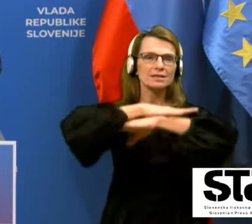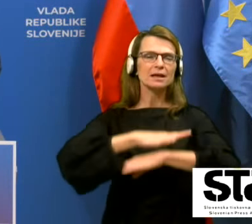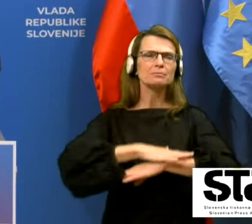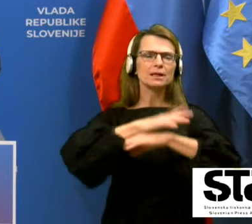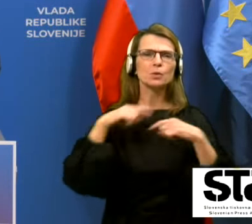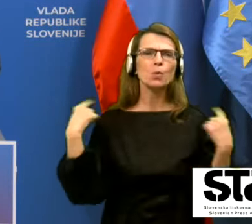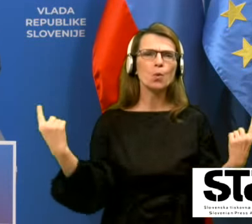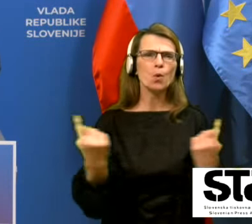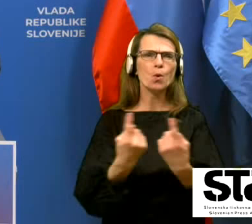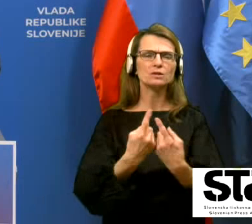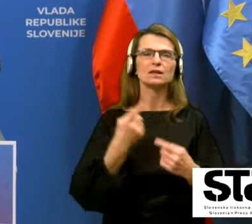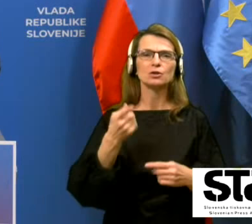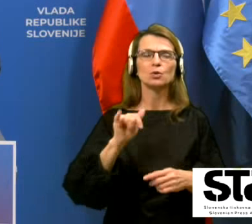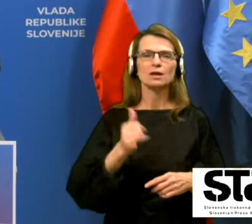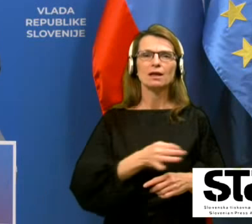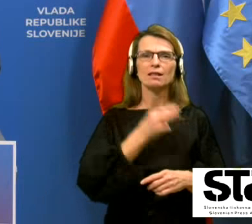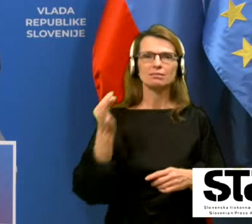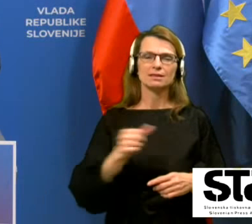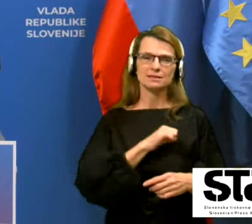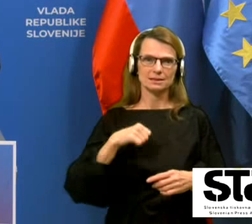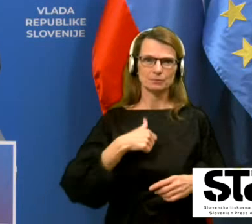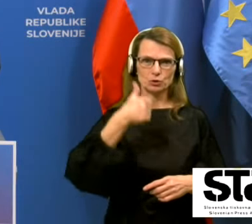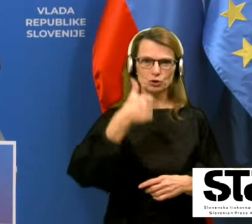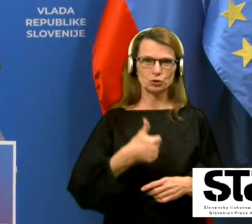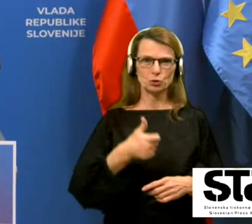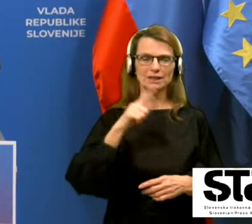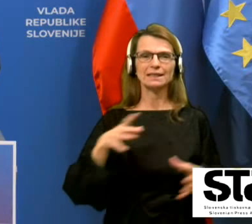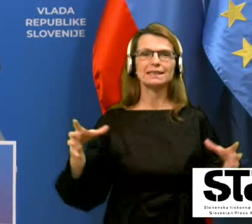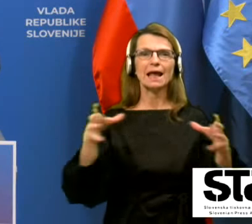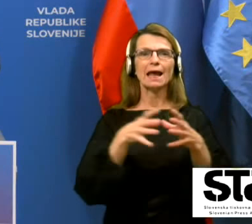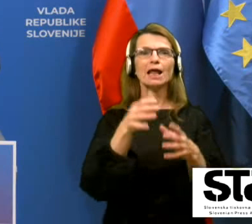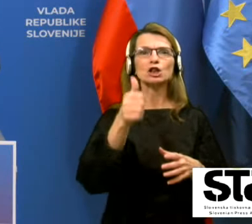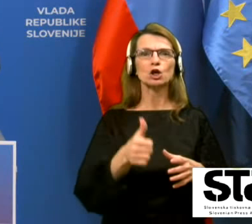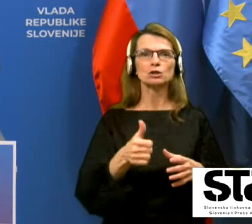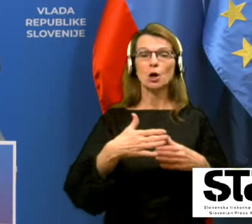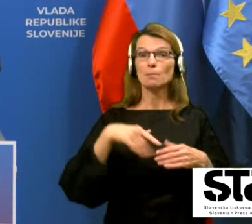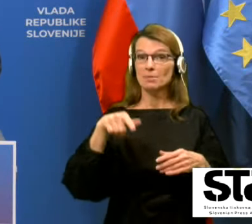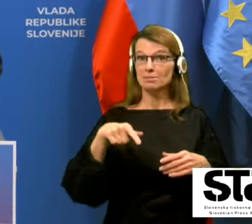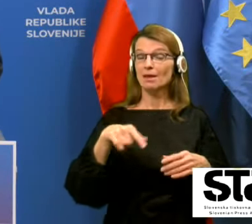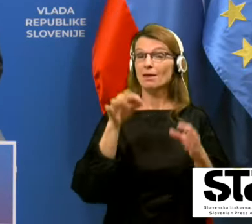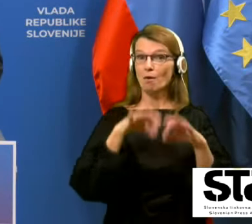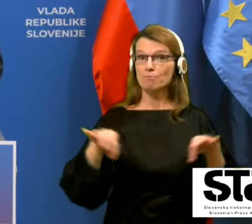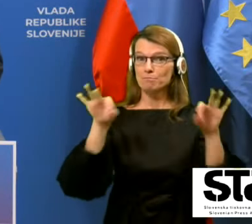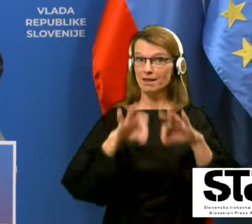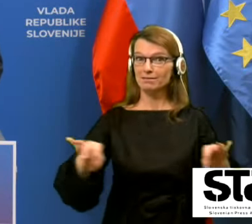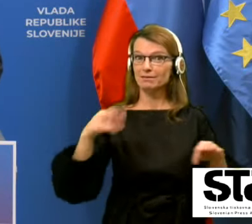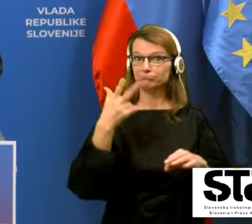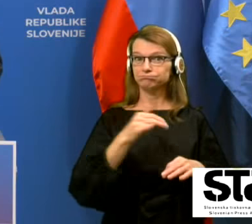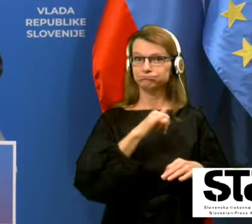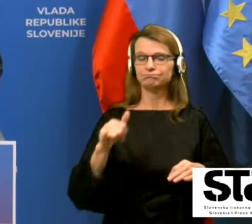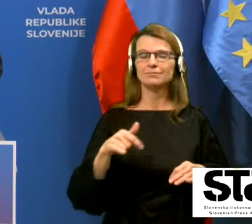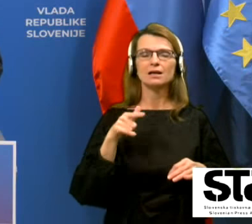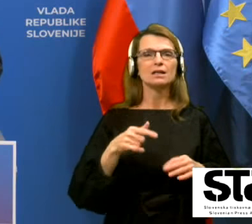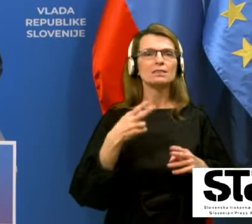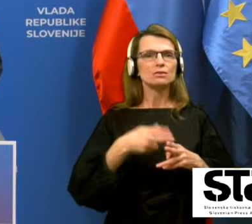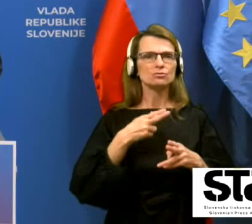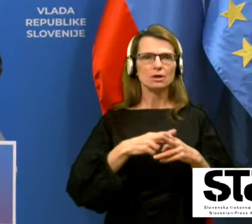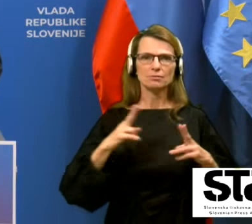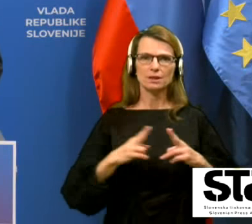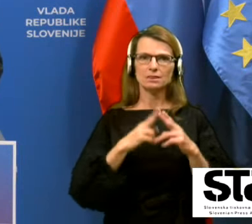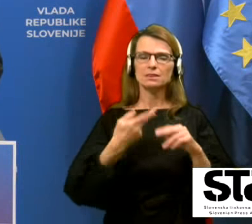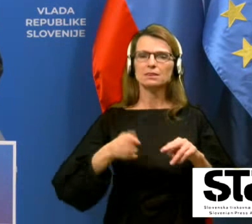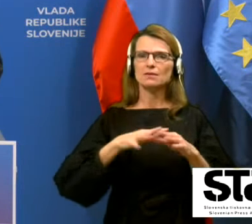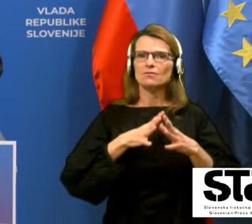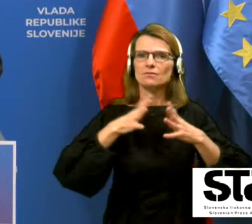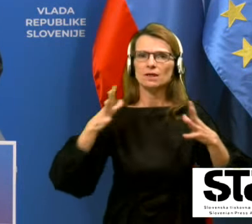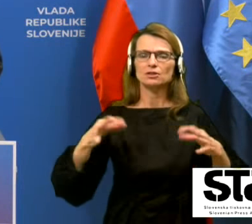dan samostojnosti in enotnosti. Ob okrogli obletnici se naša država sooča z največjim zdravstvenim pa tudi gospodarsko